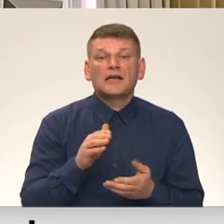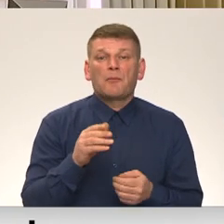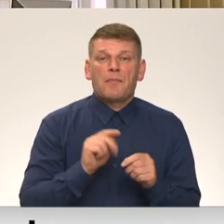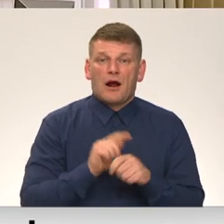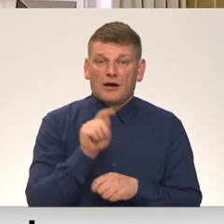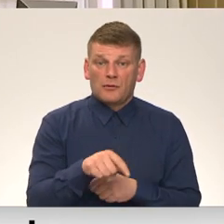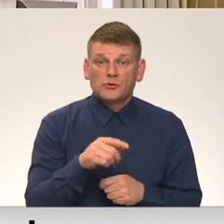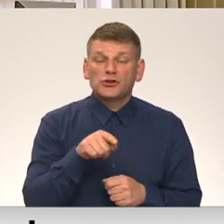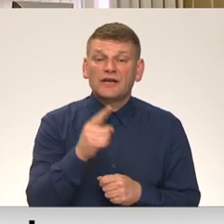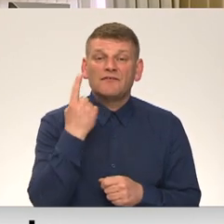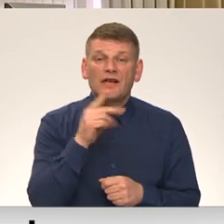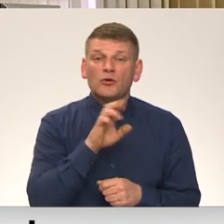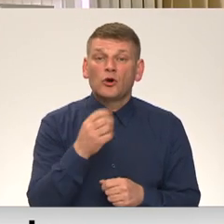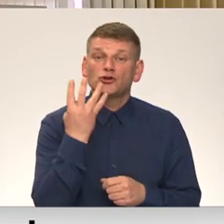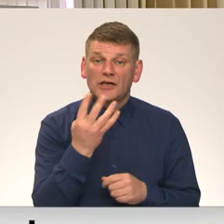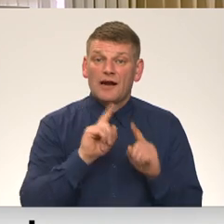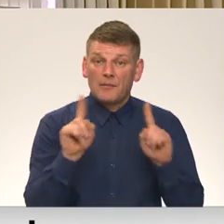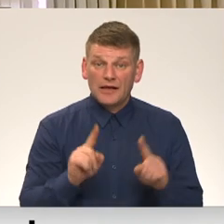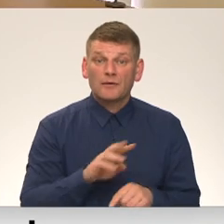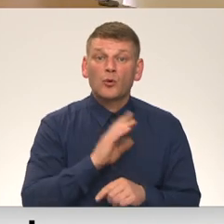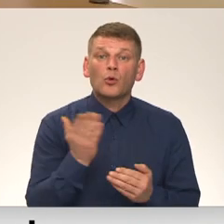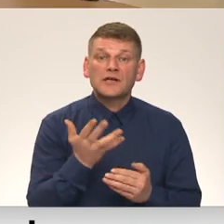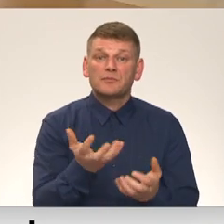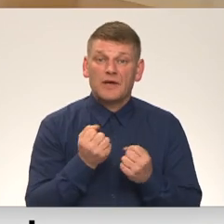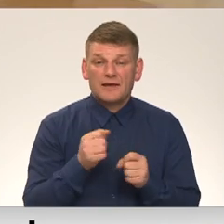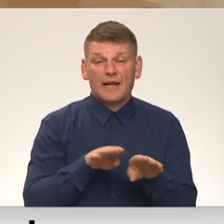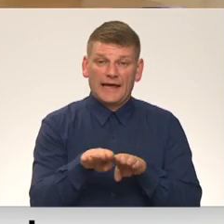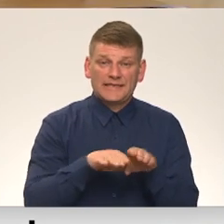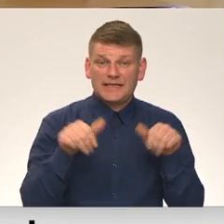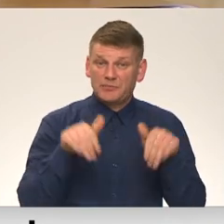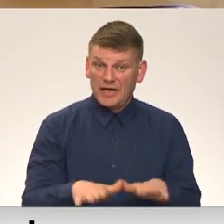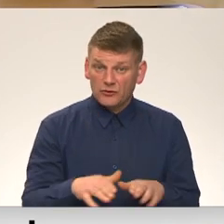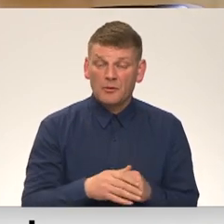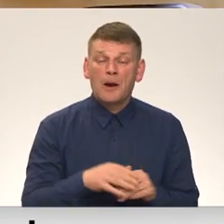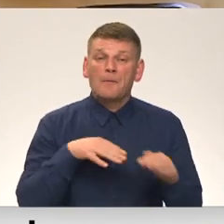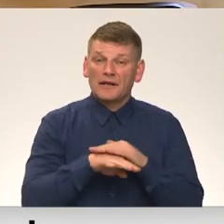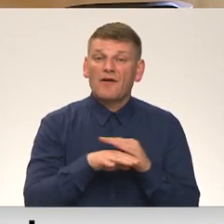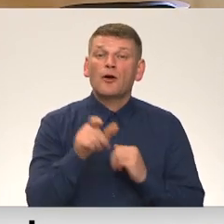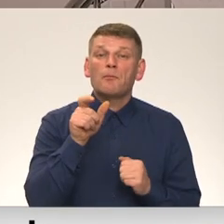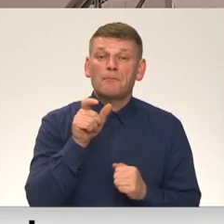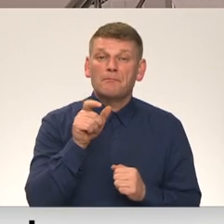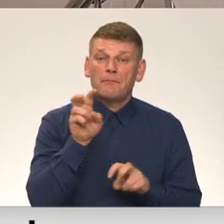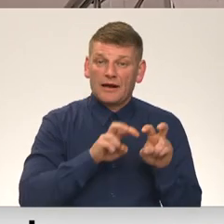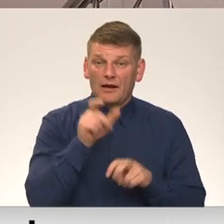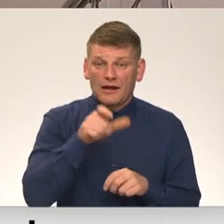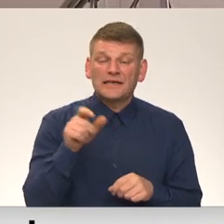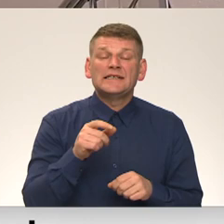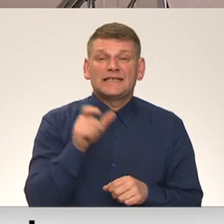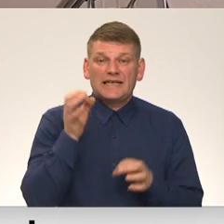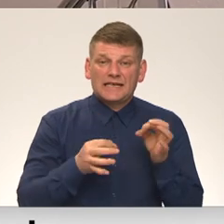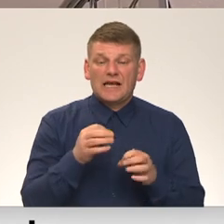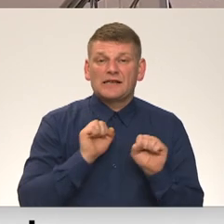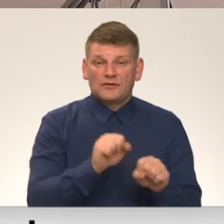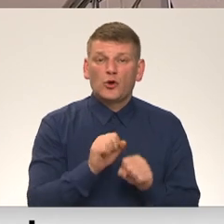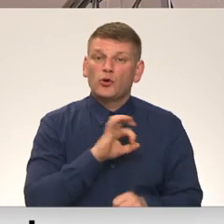Jādzīmē, ka šī ir tikai viena no četrām lietām, kurās pieņemt līdzīgi spriedumi. Patvēruma meklētājus tiesā aizstāvēja juriste